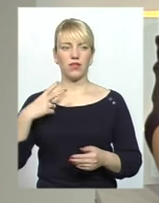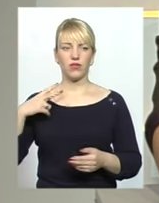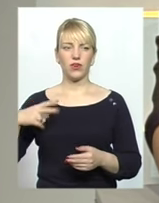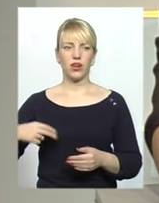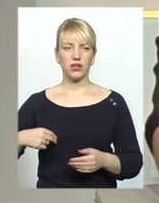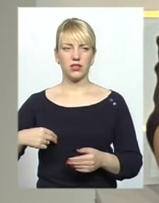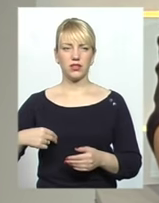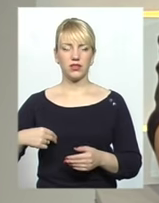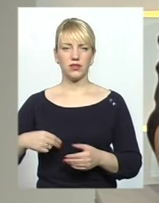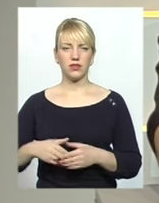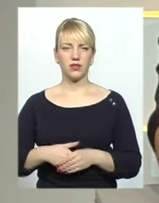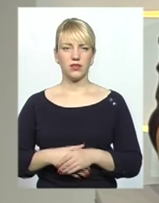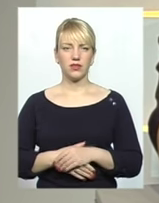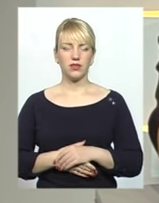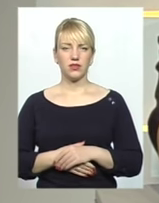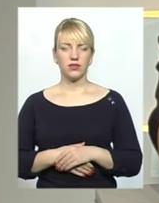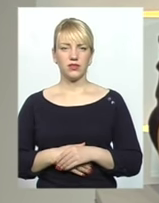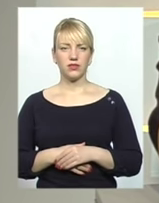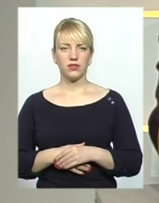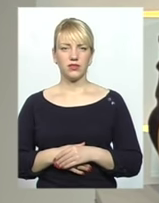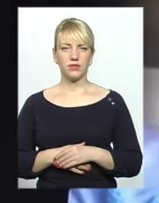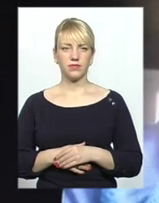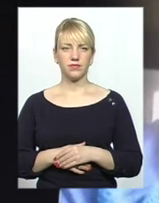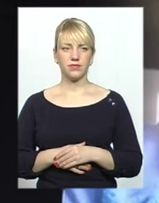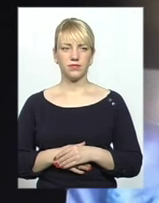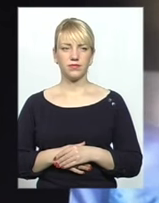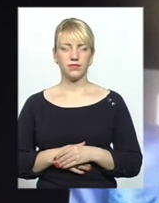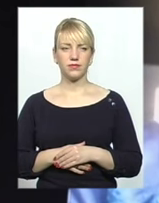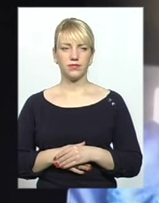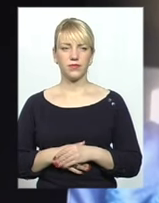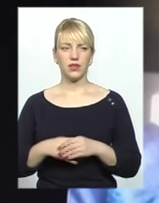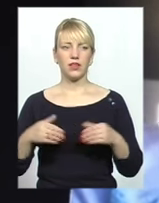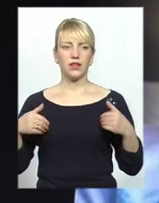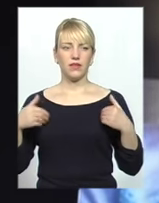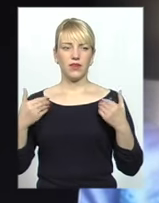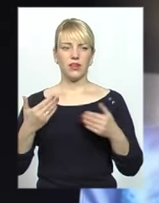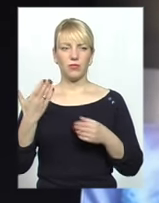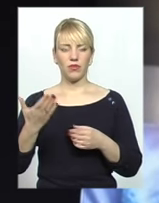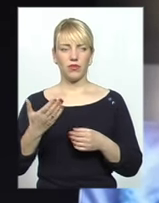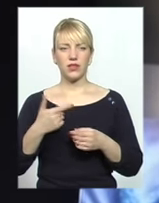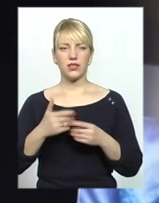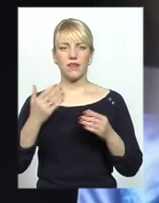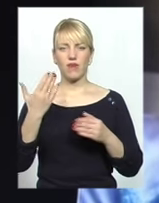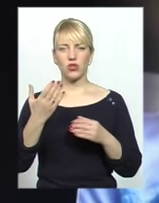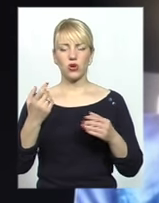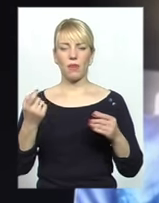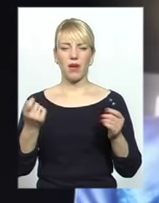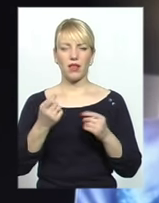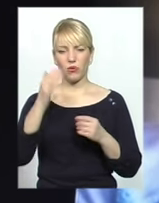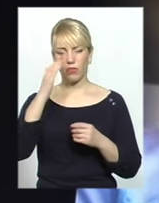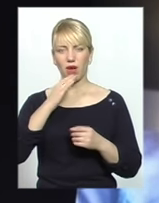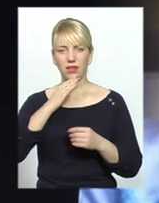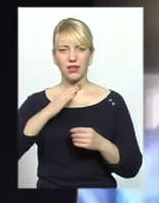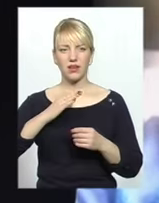Так, чекаємо хвилиночку, маємо зв'язок. Вітаємо вас з вашої маленької батьківщини, з Хмельниччини.